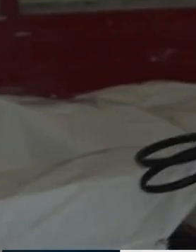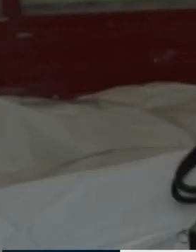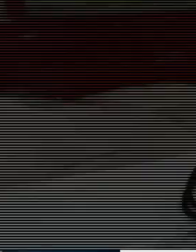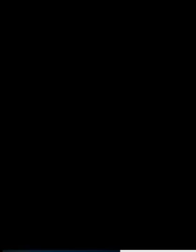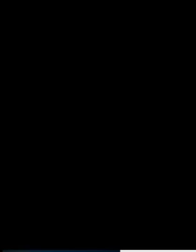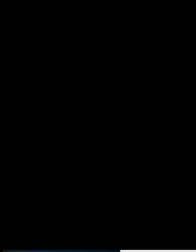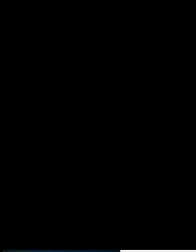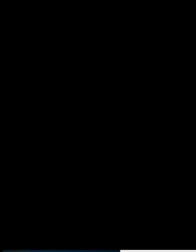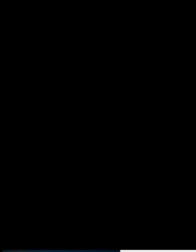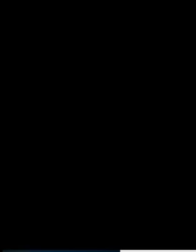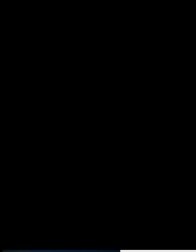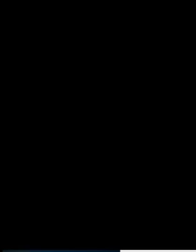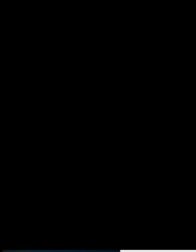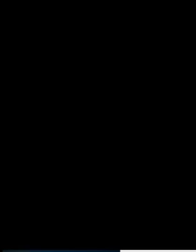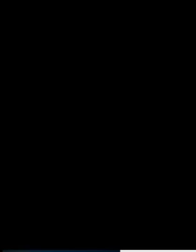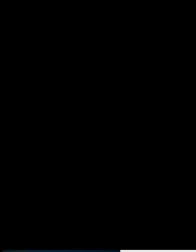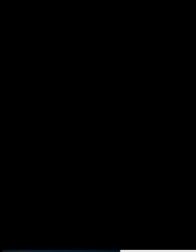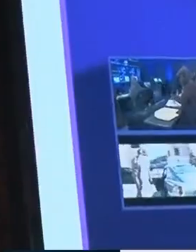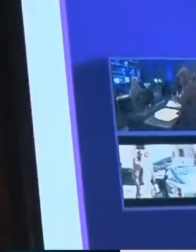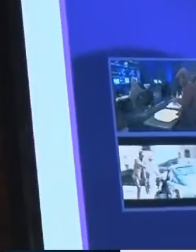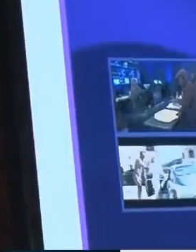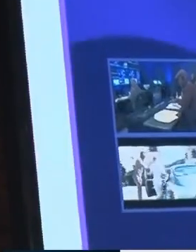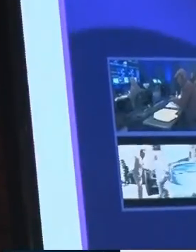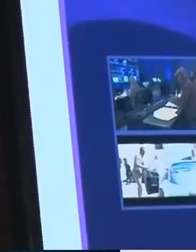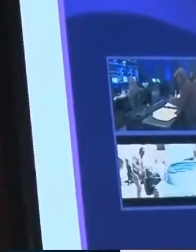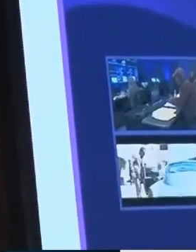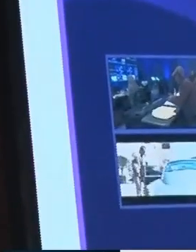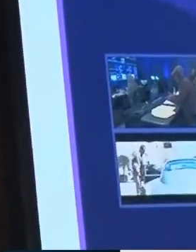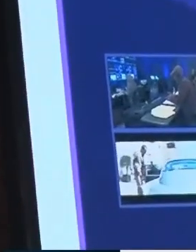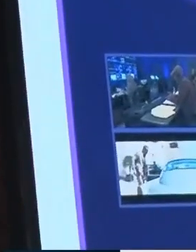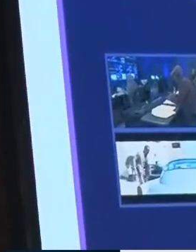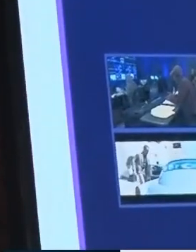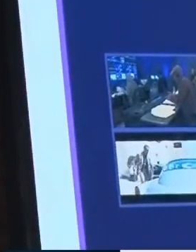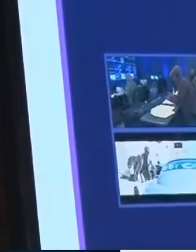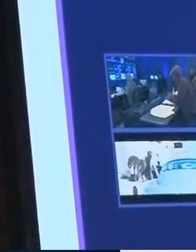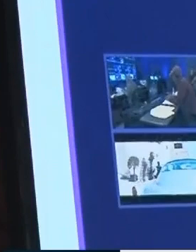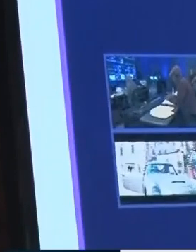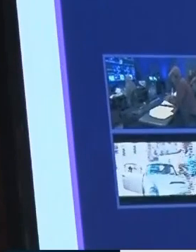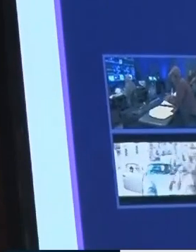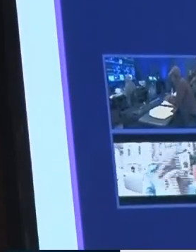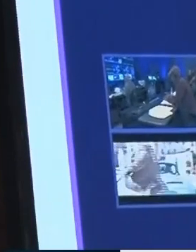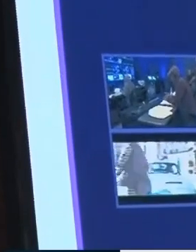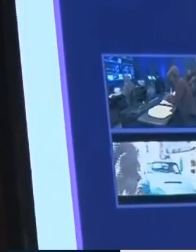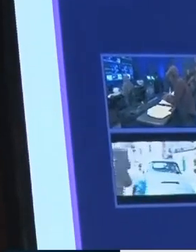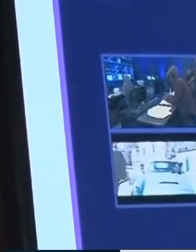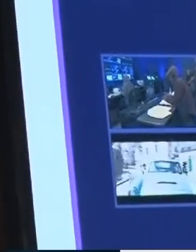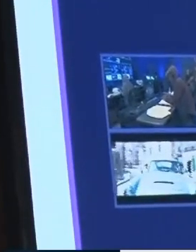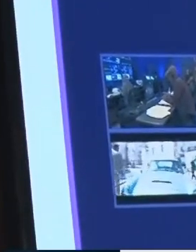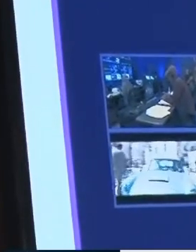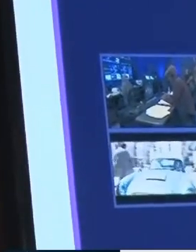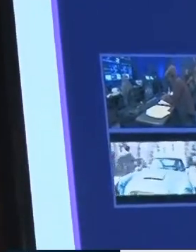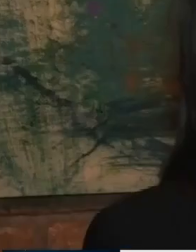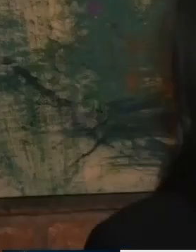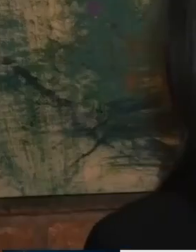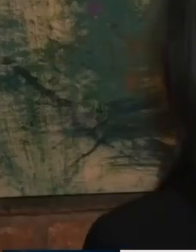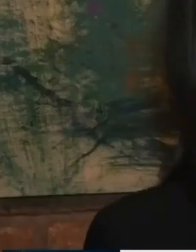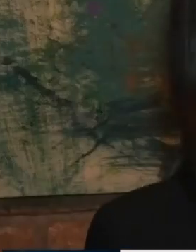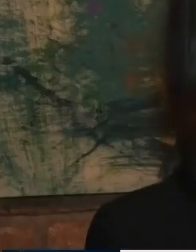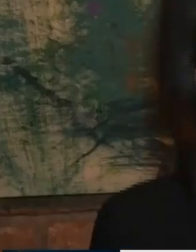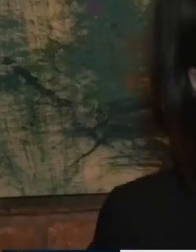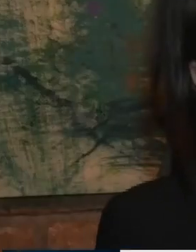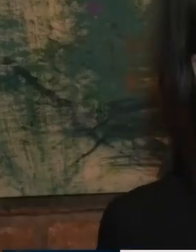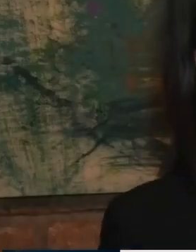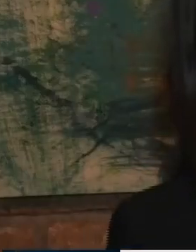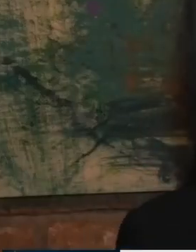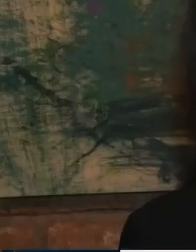i ka svidat e veta dhe është kogja fështirë më realizuë si do mësë kërë është filmi i parë. Edhe në filmin e parë japë kreçka i